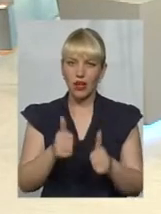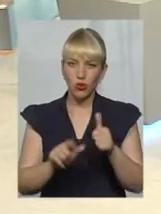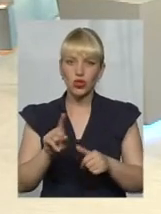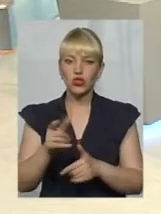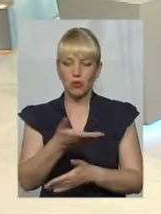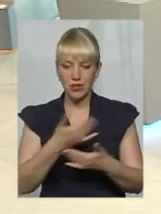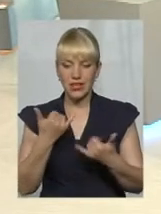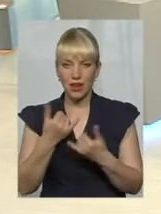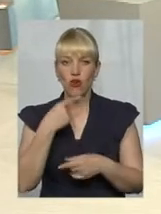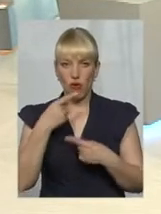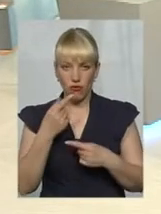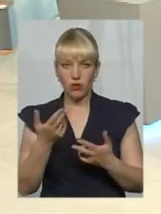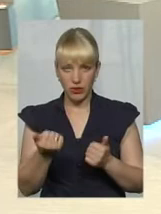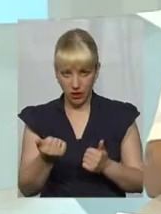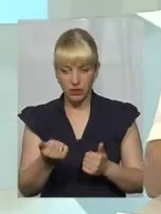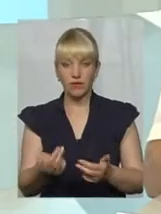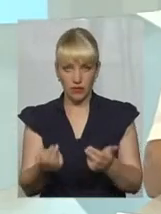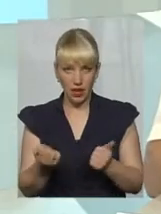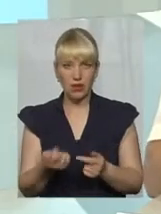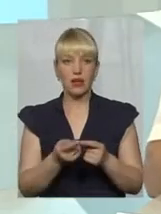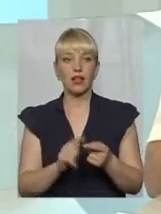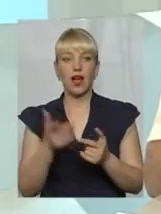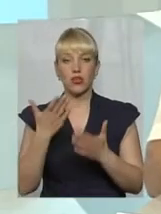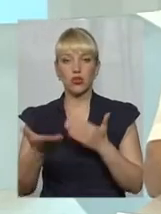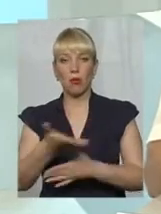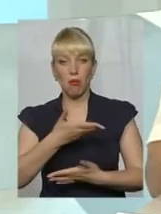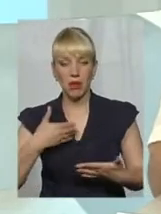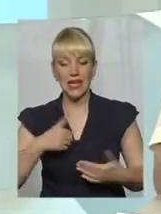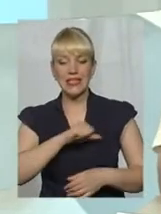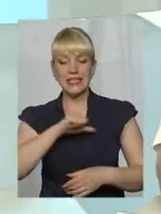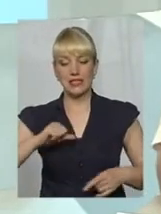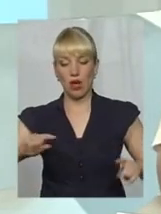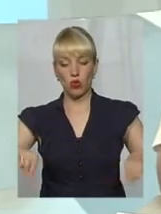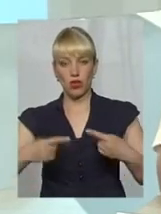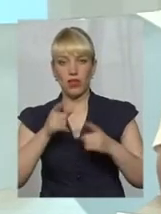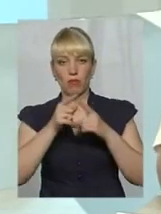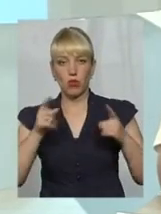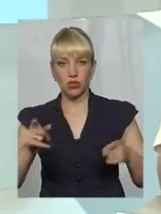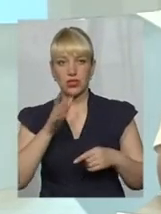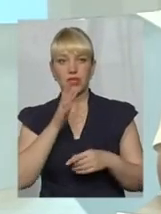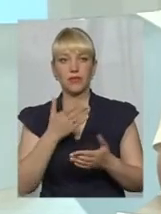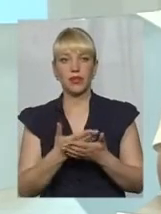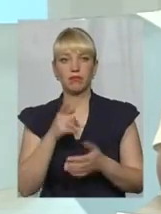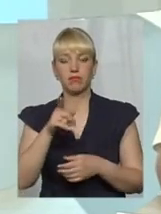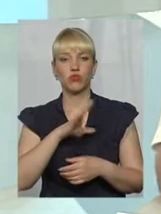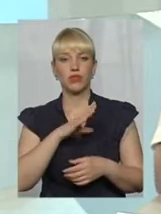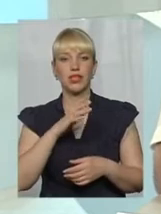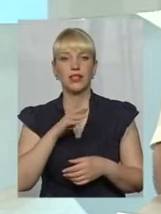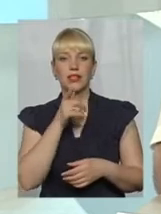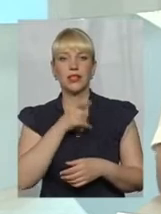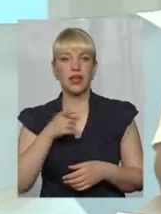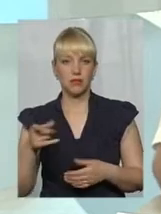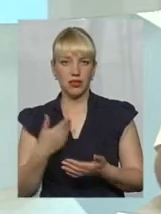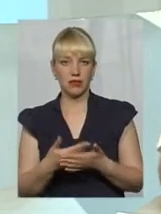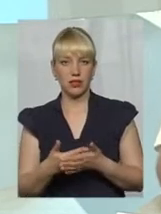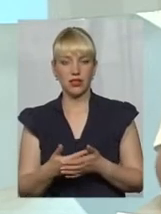говоримо. Про конкурс, який ми говоримо. Тобто, якщо не самоорганізувалися напротязі терміну, там був термін, ну, як не термін,